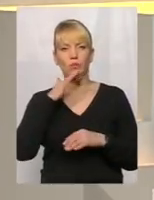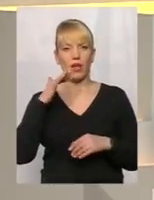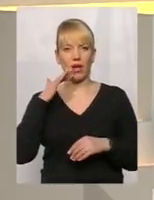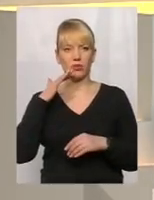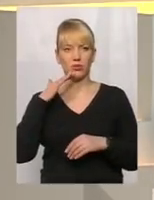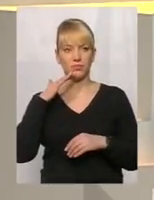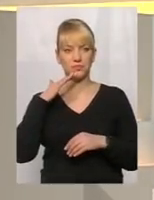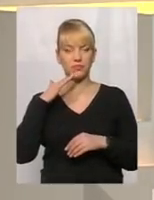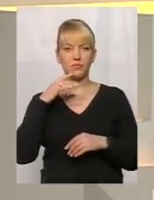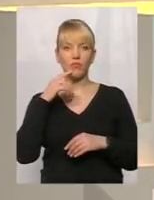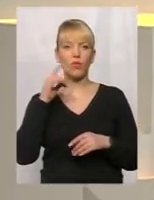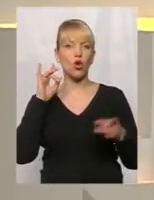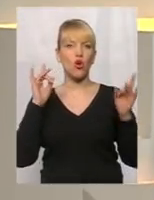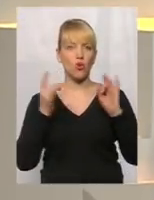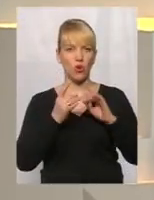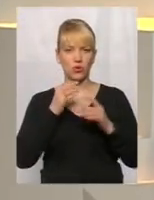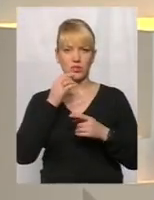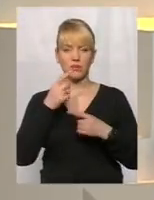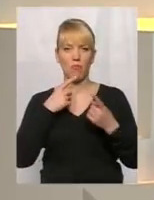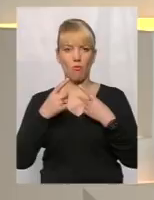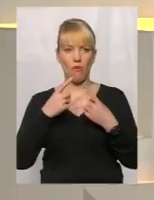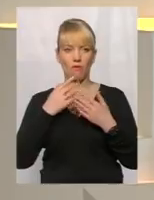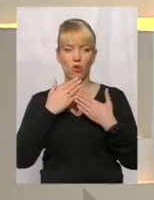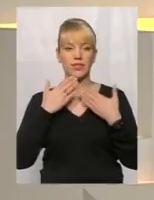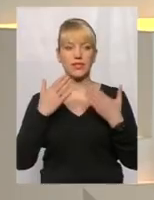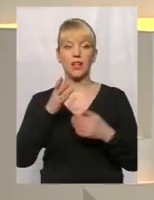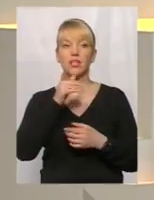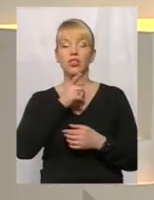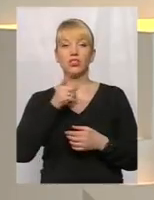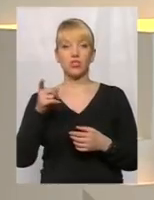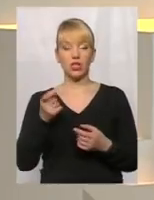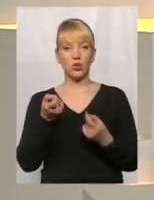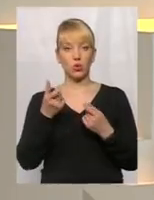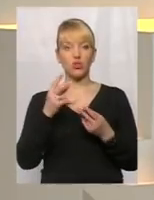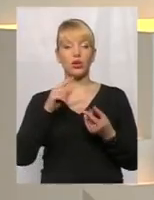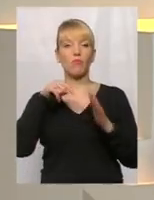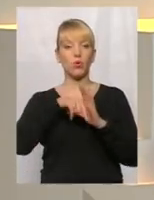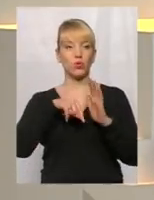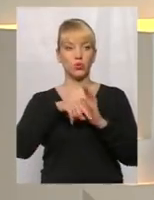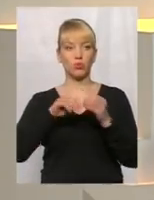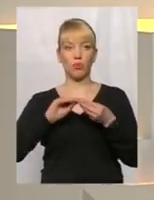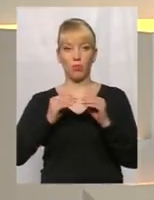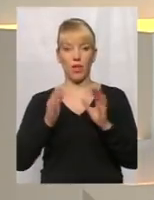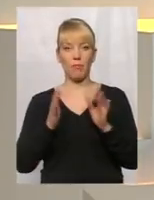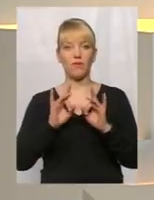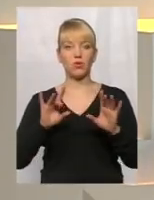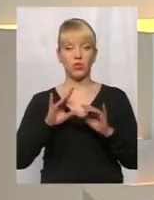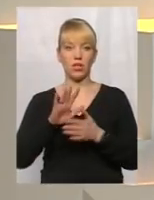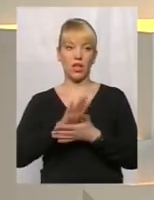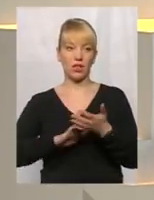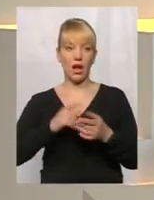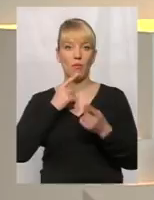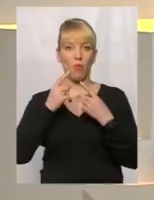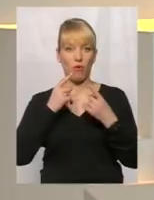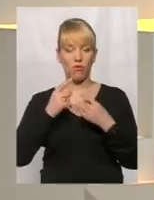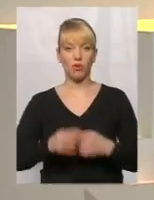розмов в останній час. Трошки про суть проблеми у сюжеті. Далі продовжуємо розмову у